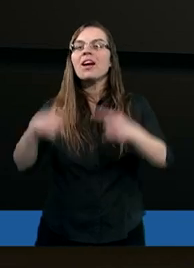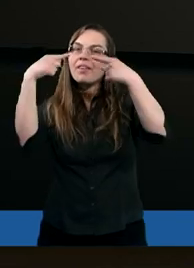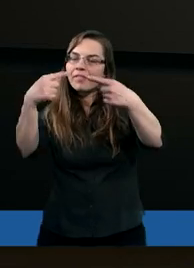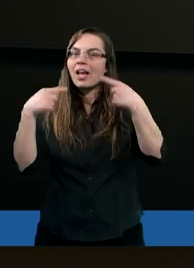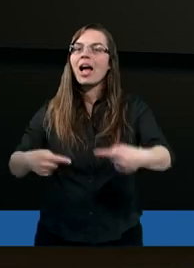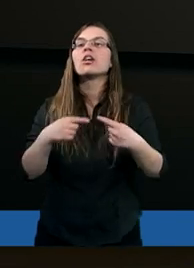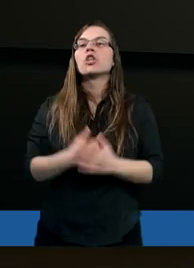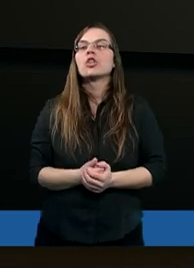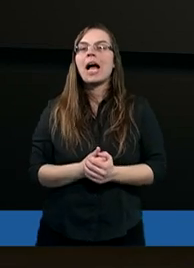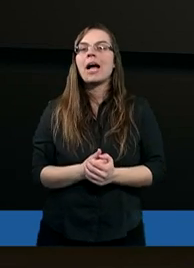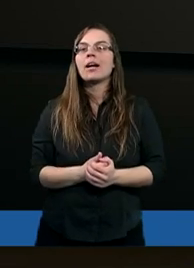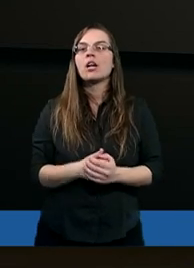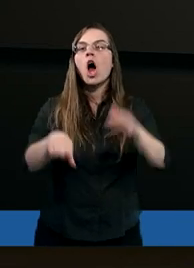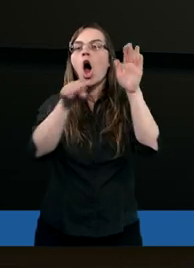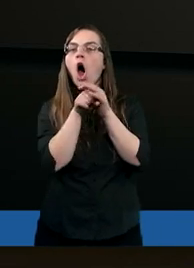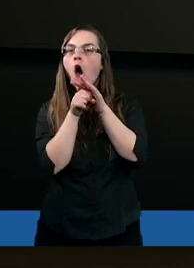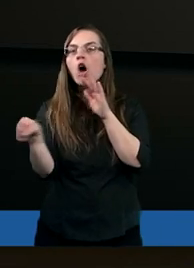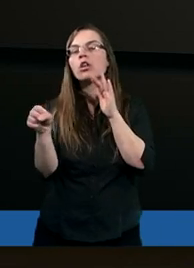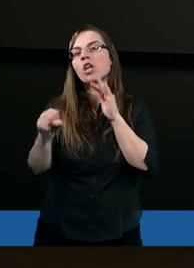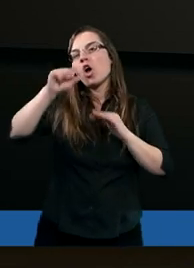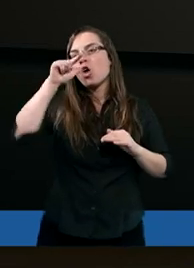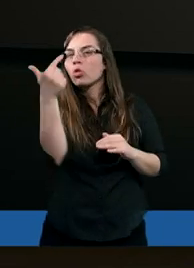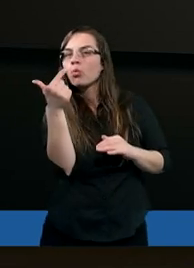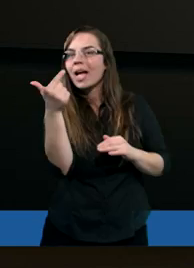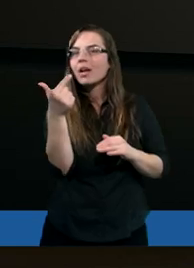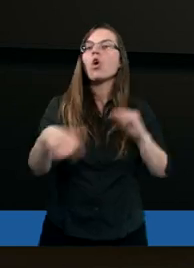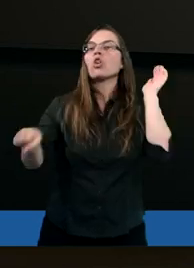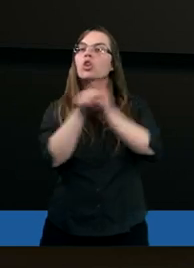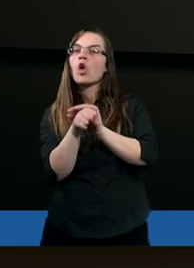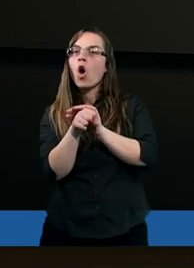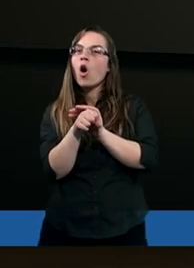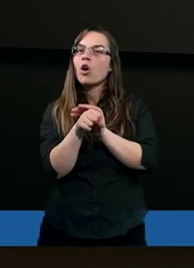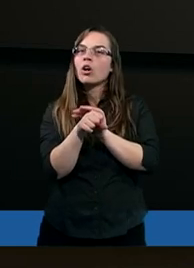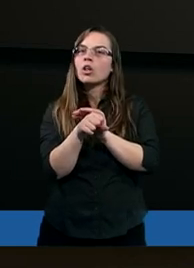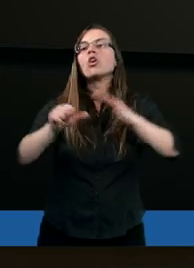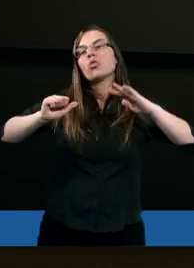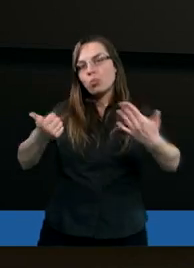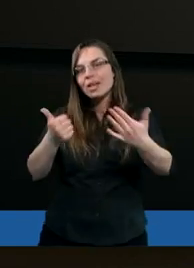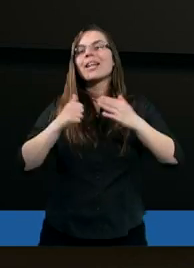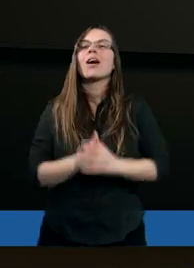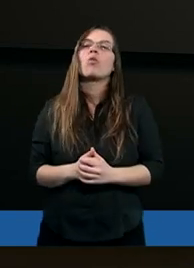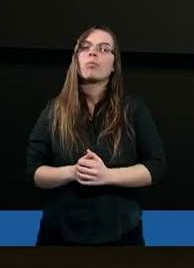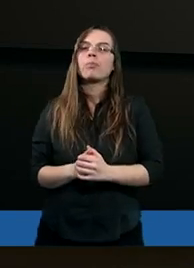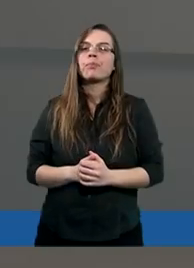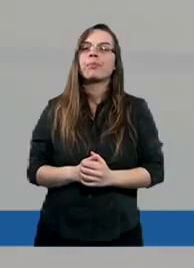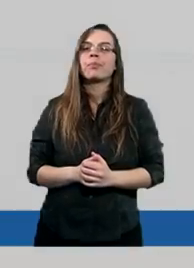wiersze od drugiego do szóstego.